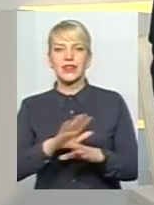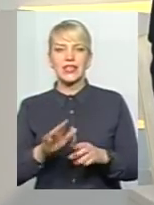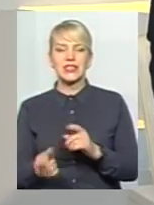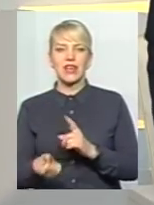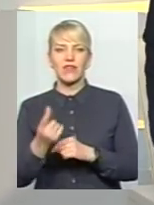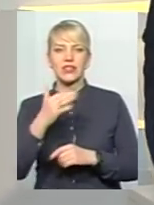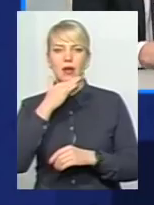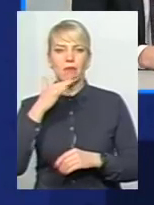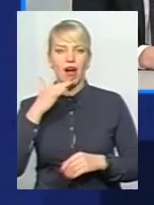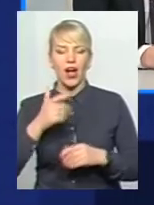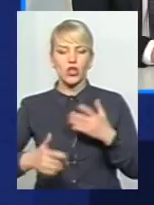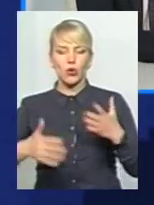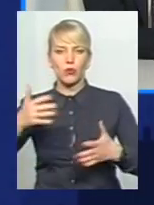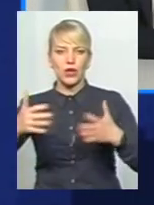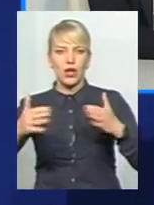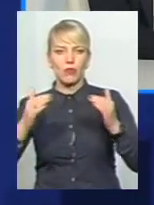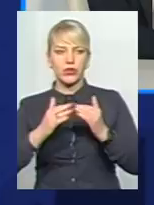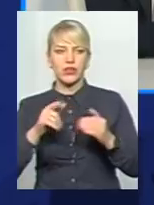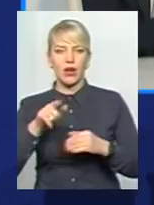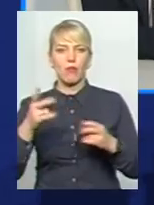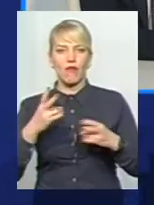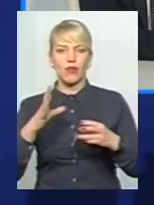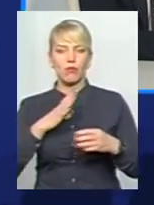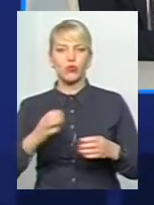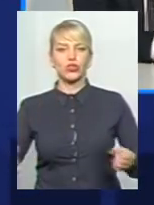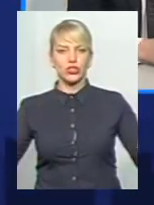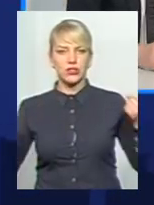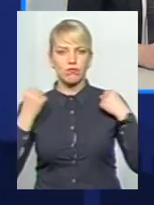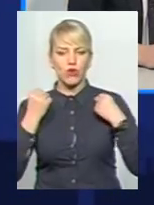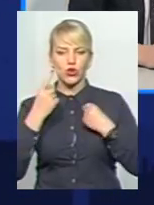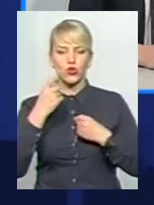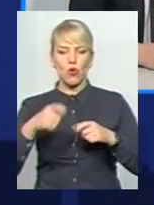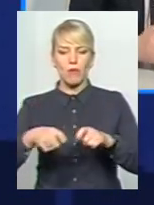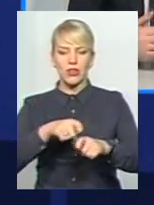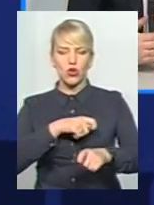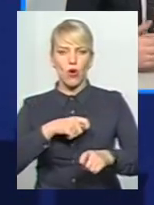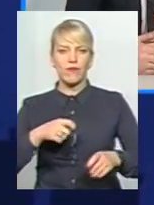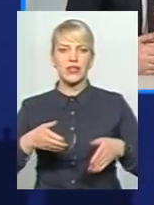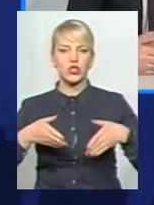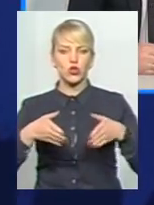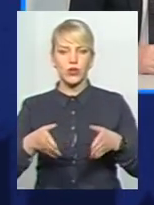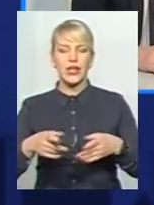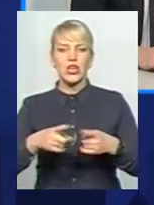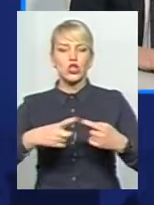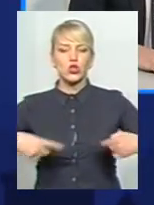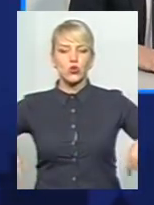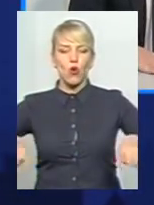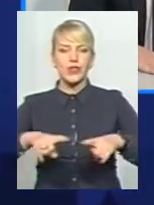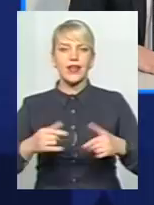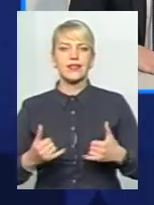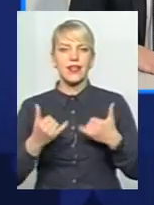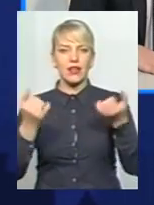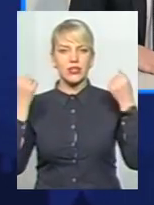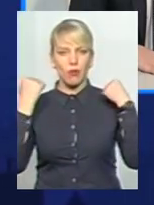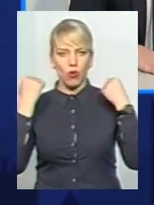житлові будинки. Там має бути спорт, 100-мітрова зона, зелена зона, зона для прогулянок, зона для спорту. Льодовий палац – це ще